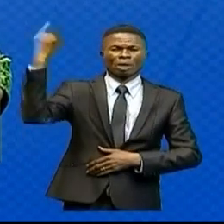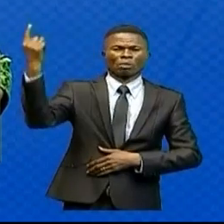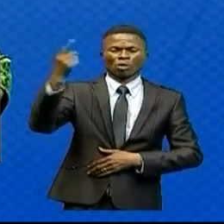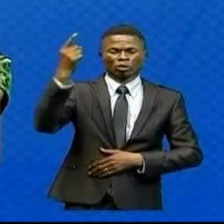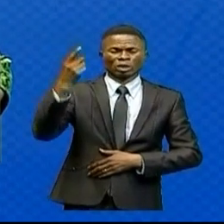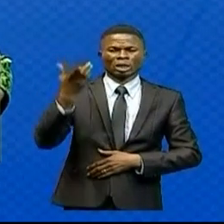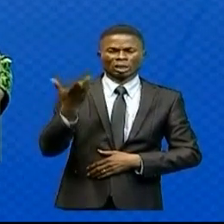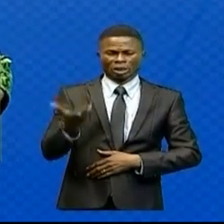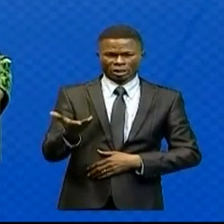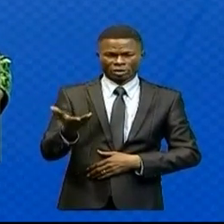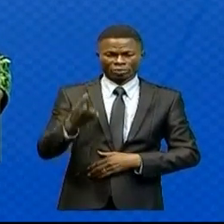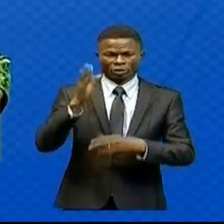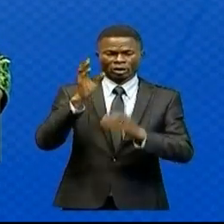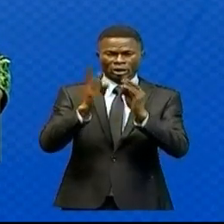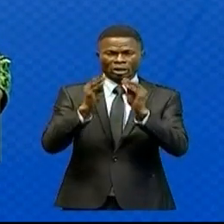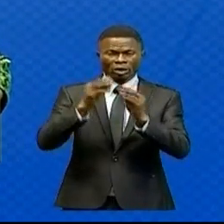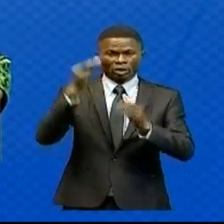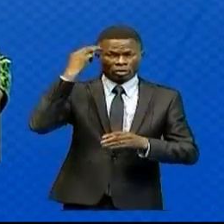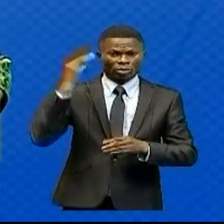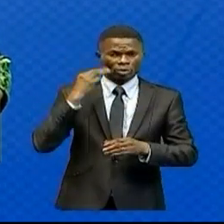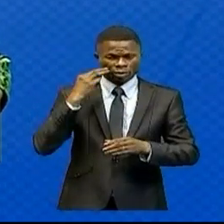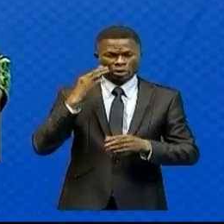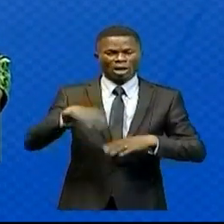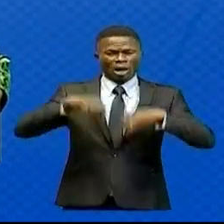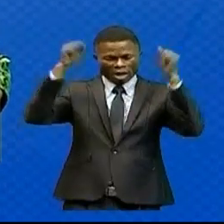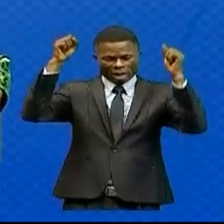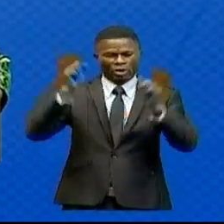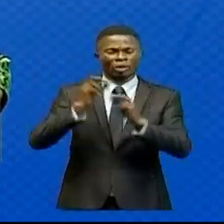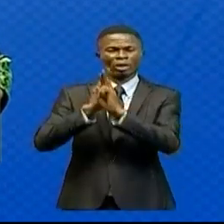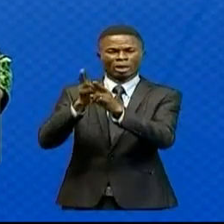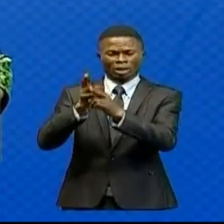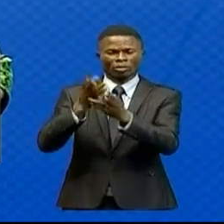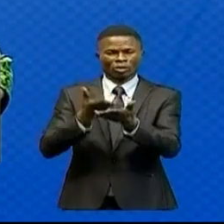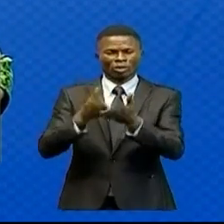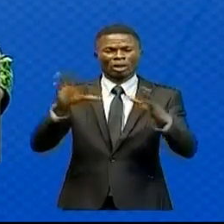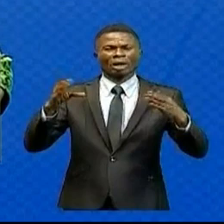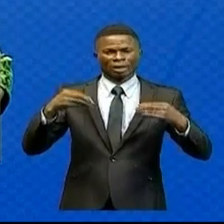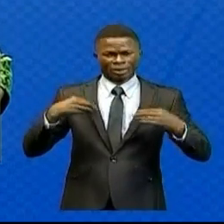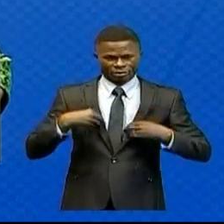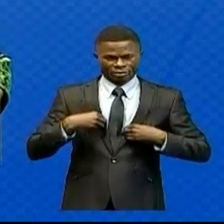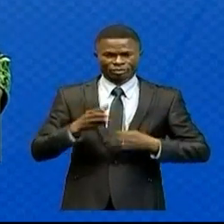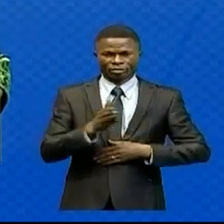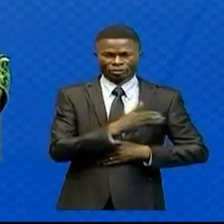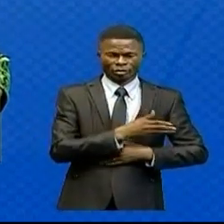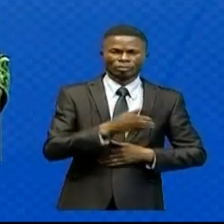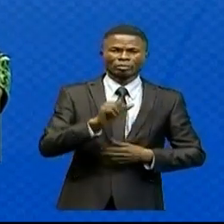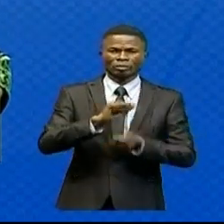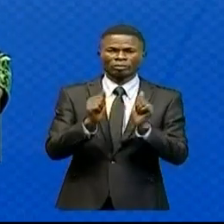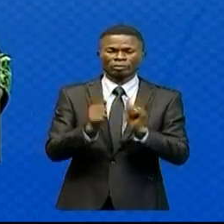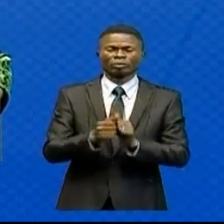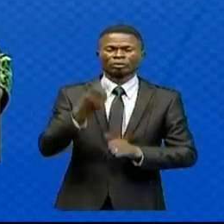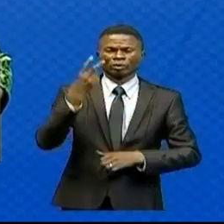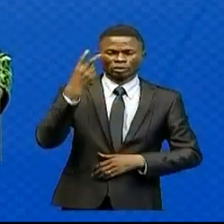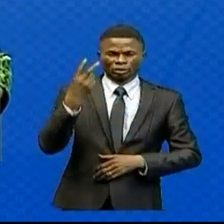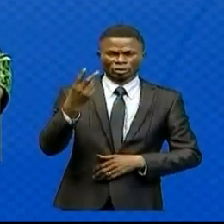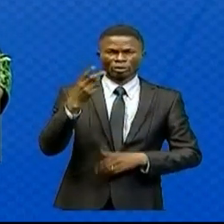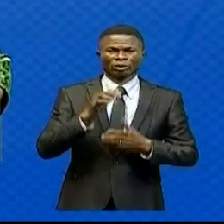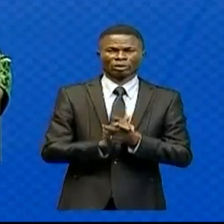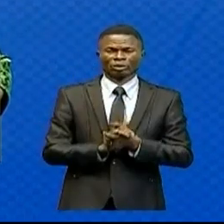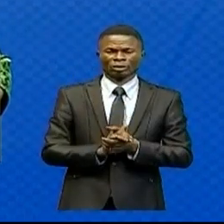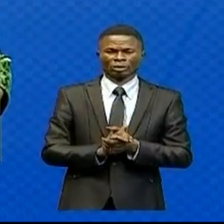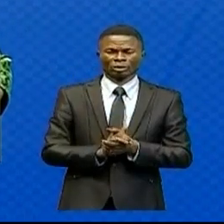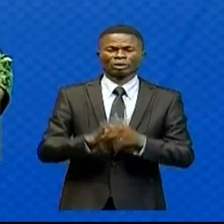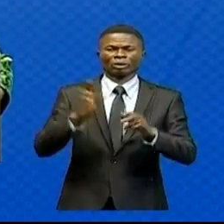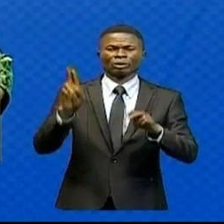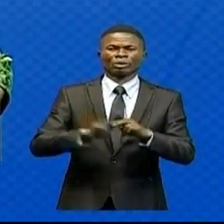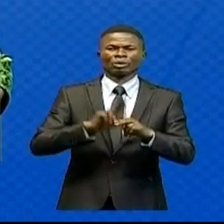Le Conseil des ministres a pris acte de ces rapports. 2. 5. Mise en